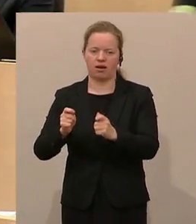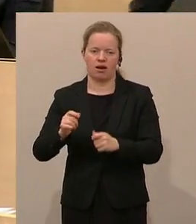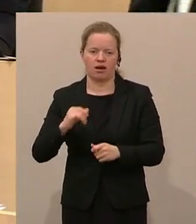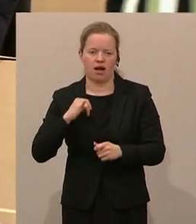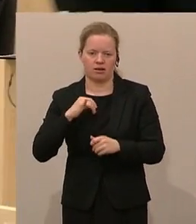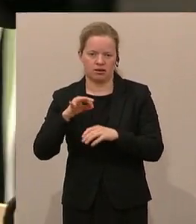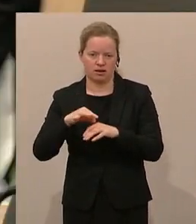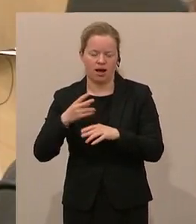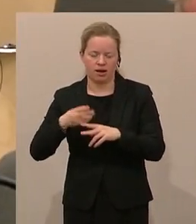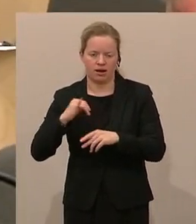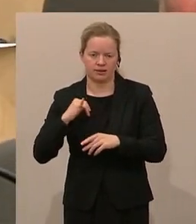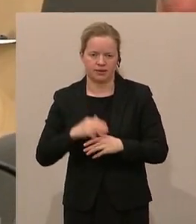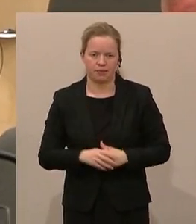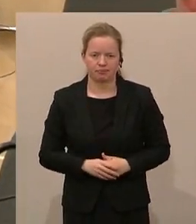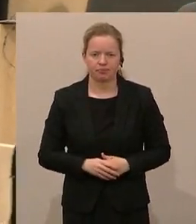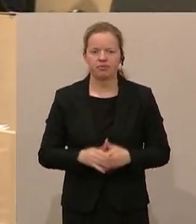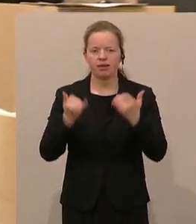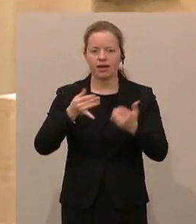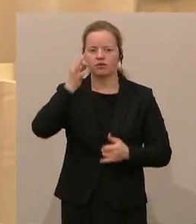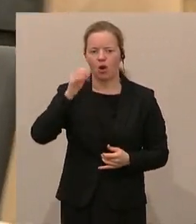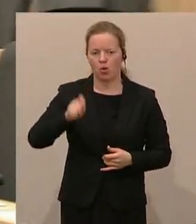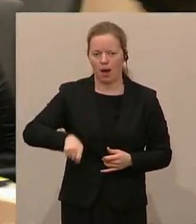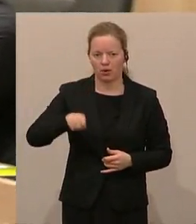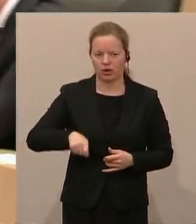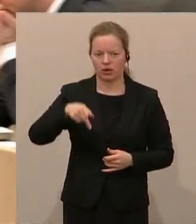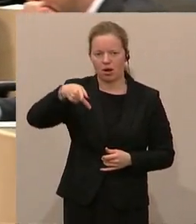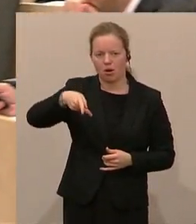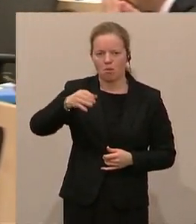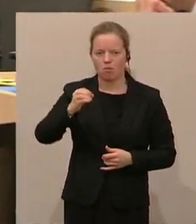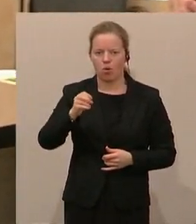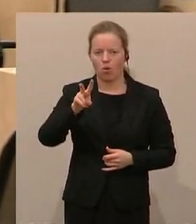Am Wort ist die Frau Abgeordnete Bowiesel. Sagt Gerhard Lohrker, Sozialsprecher der NEOS.